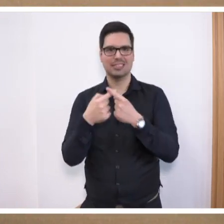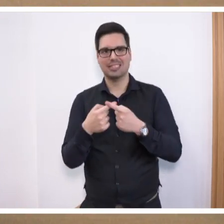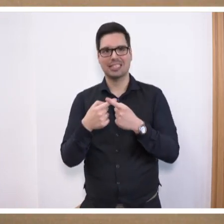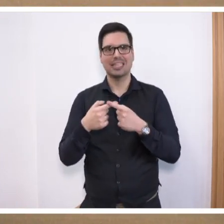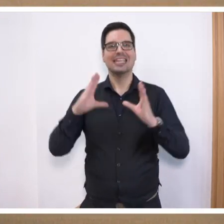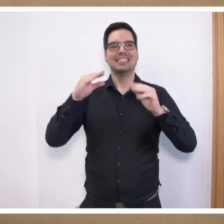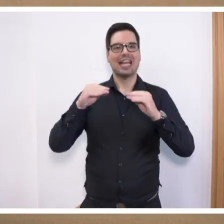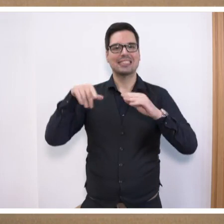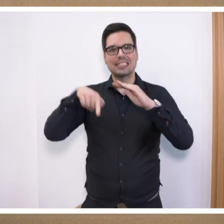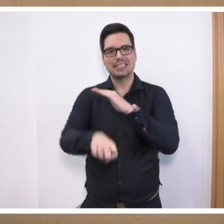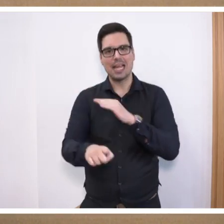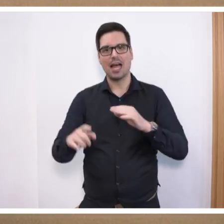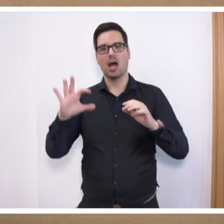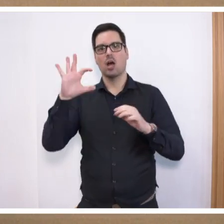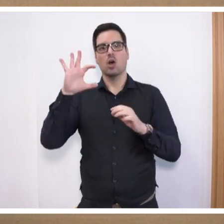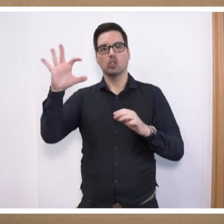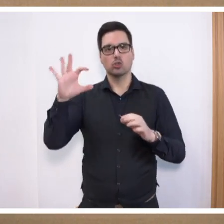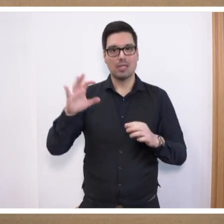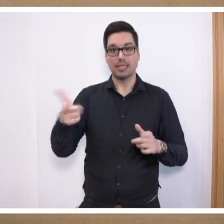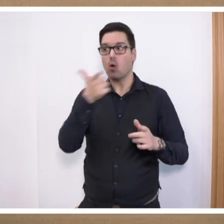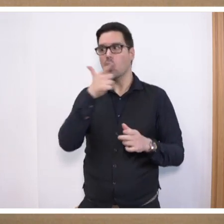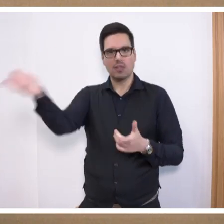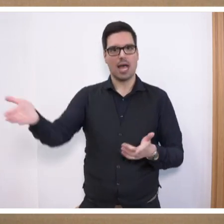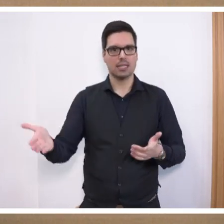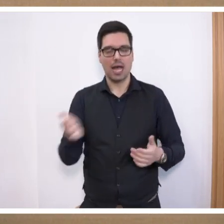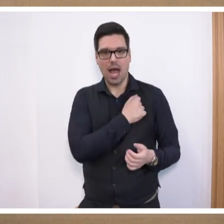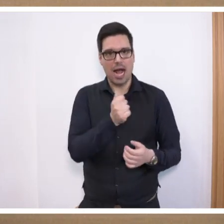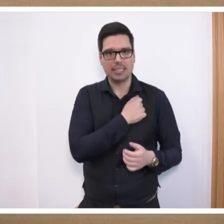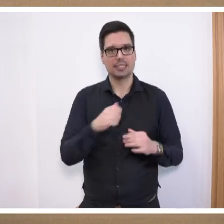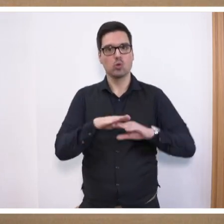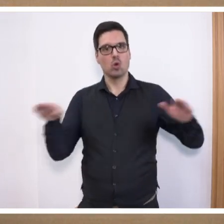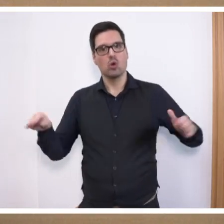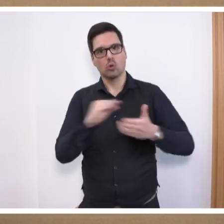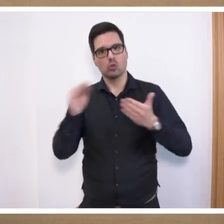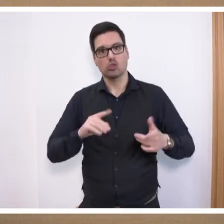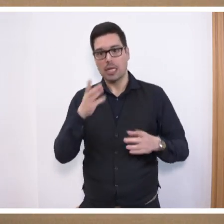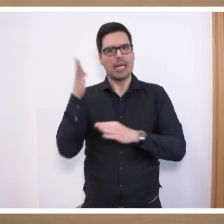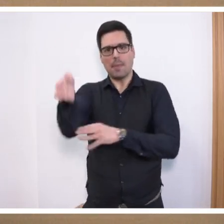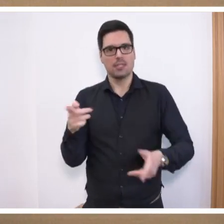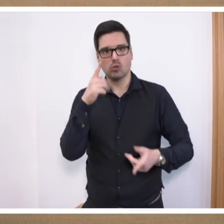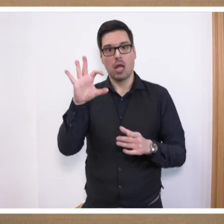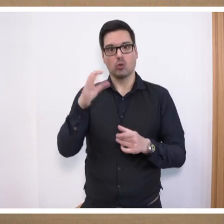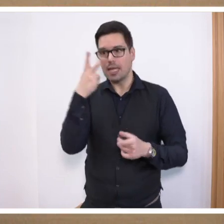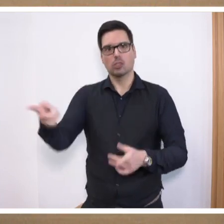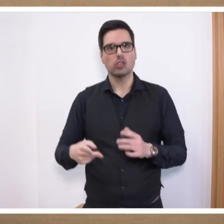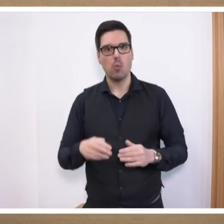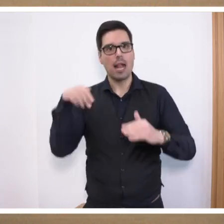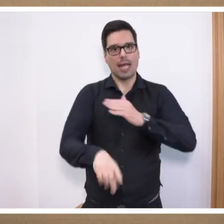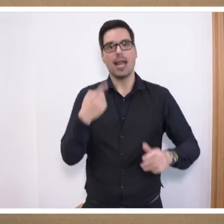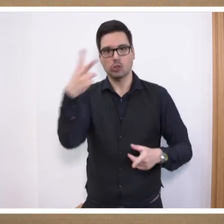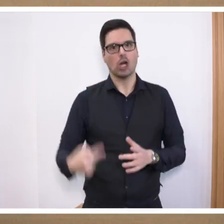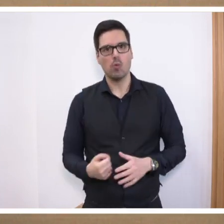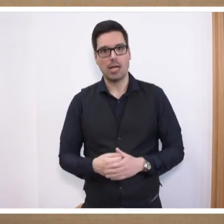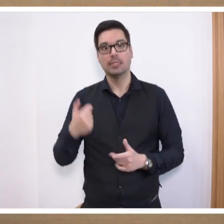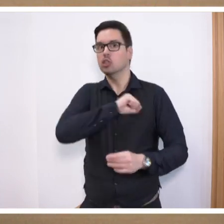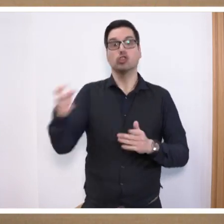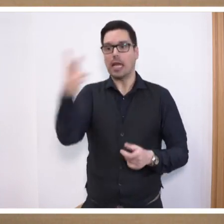Toiletten, wo auch hier an der Stelle schon drüber gelacht werden, das sind die Sorgen an unseren Grundschulen. Gehen Sie mal vor Ort und schauen Sie sich mal verschiedene Schulen an. Da werden